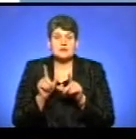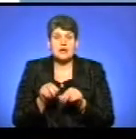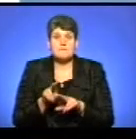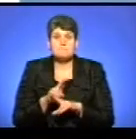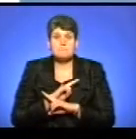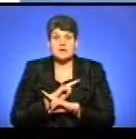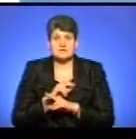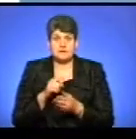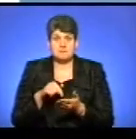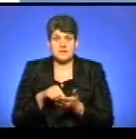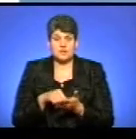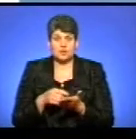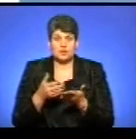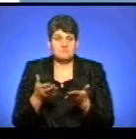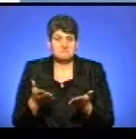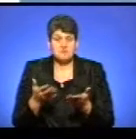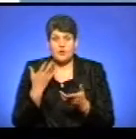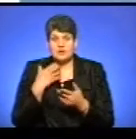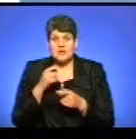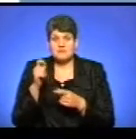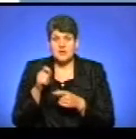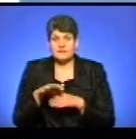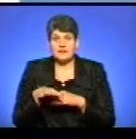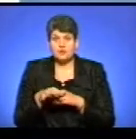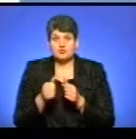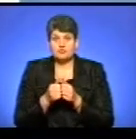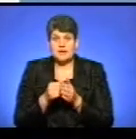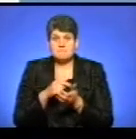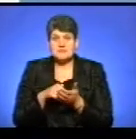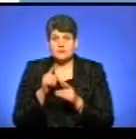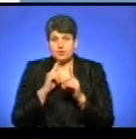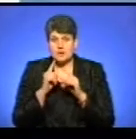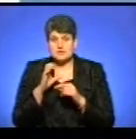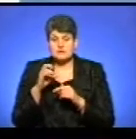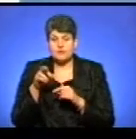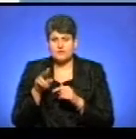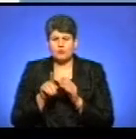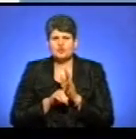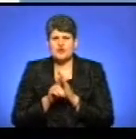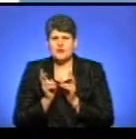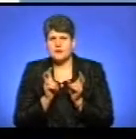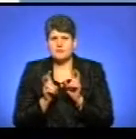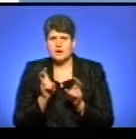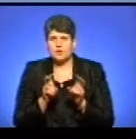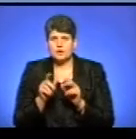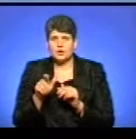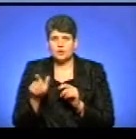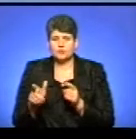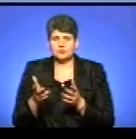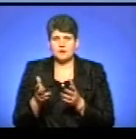Розумієте, коли я приїхав на площу біля міської ради міста Славянська, то до мене помаленьку почали сходитися люди. Потім